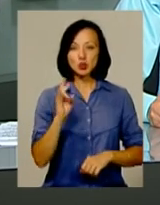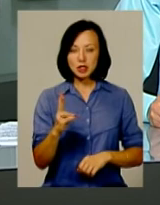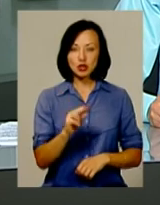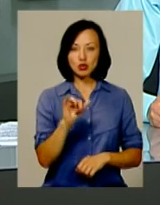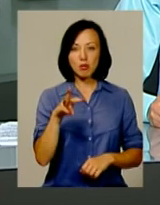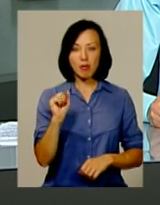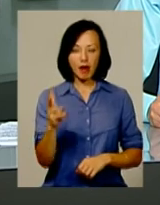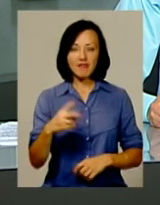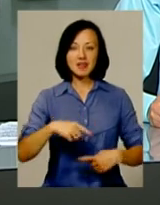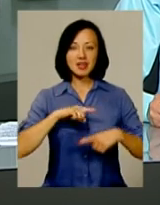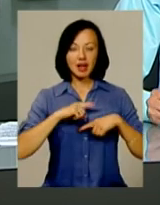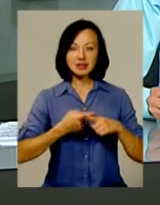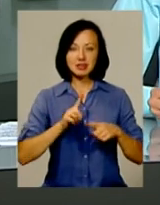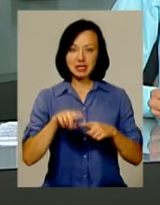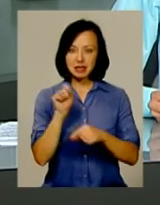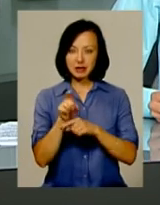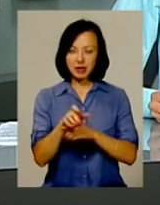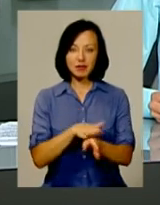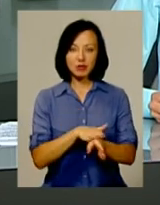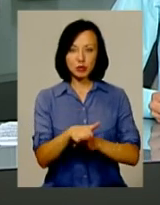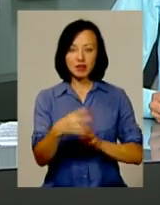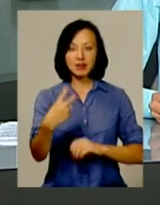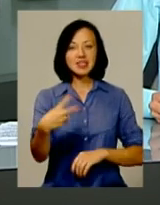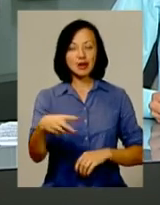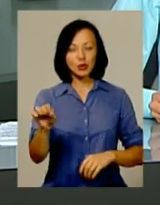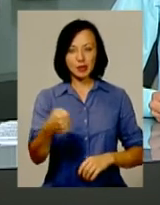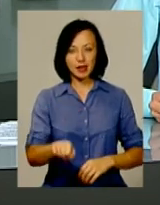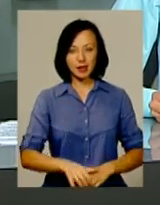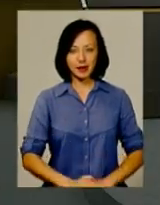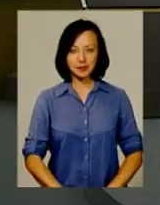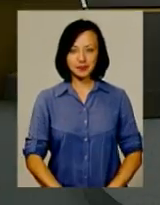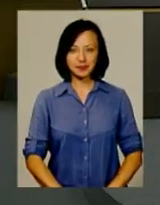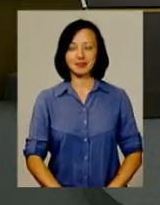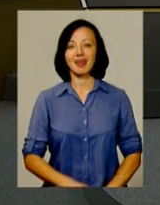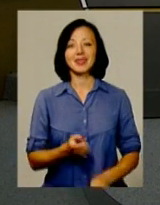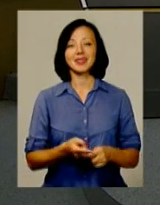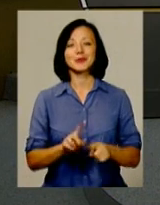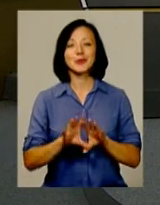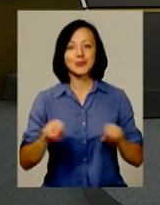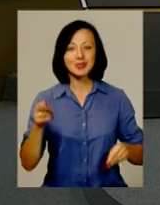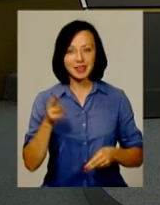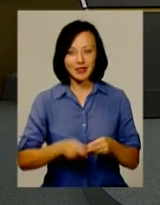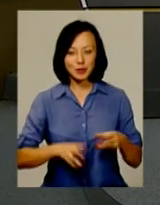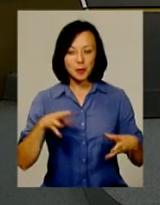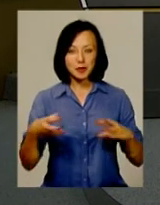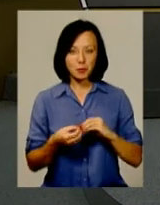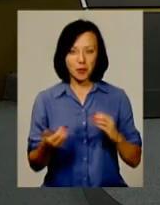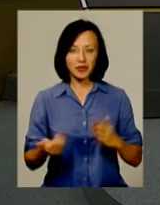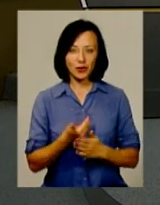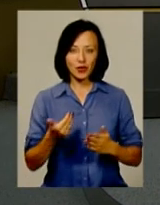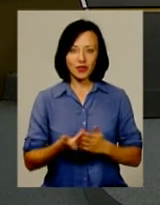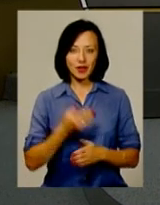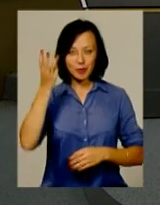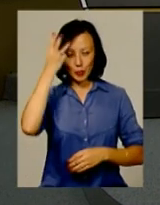Чумака. Фінали ж у цих дисциплінах відбудуться 20 серпня. І на цьому ми завершуємо підсумковий інформаційний